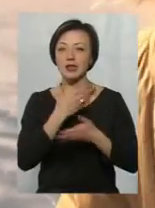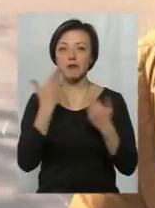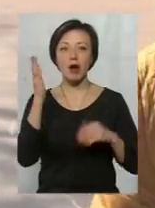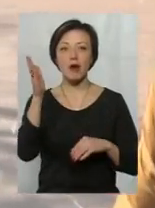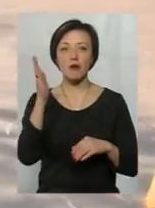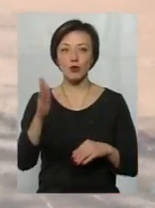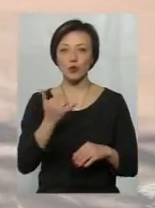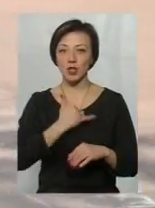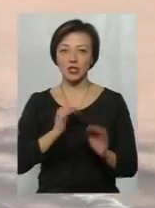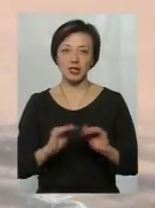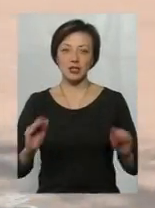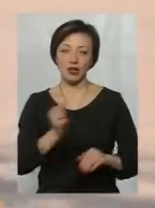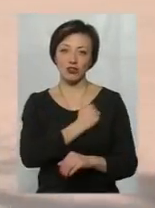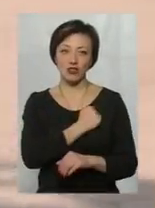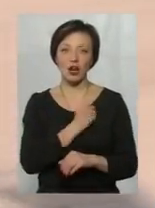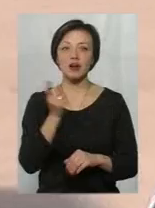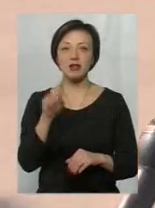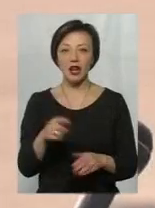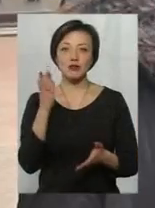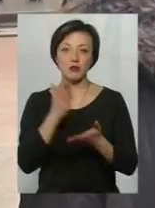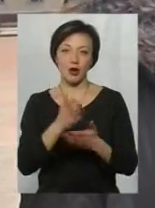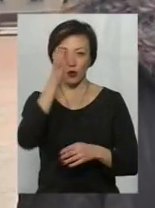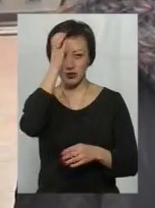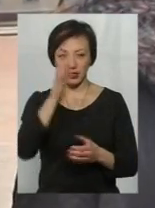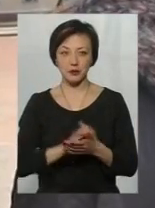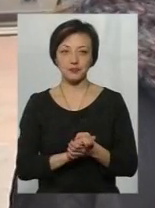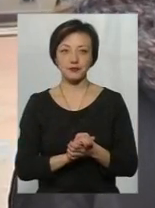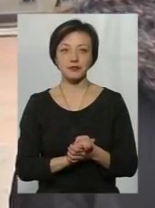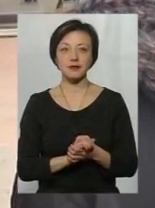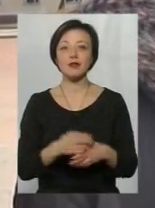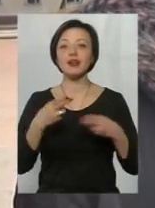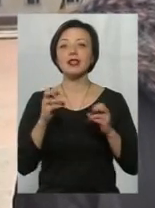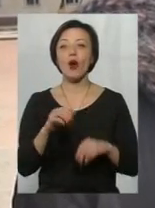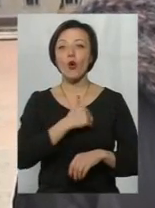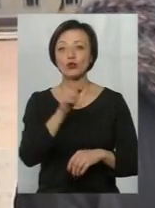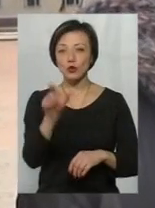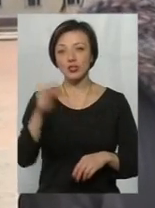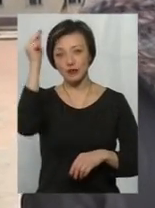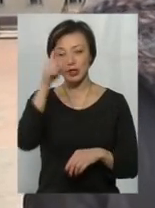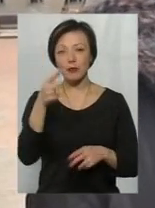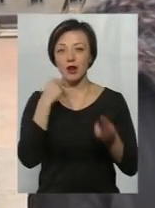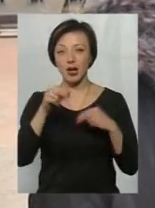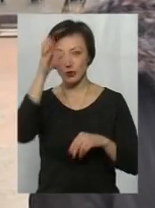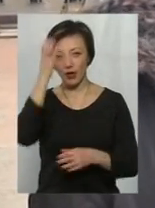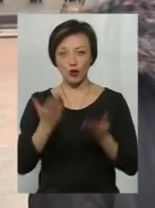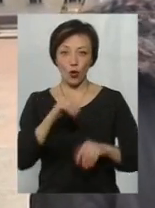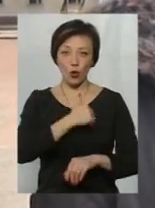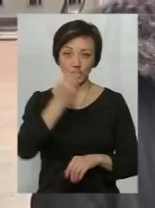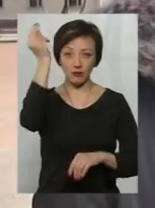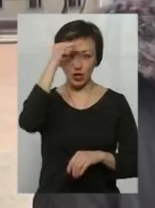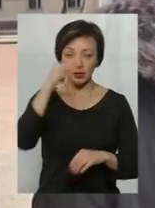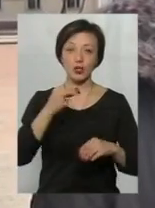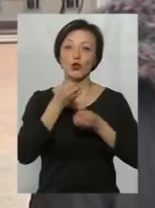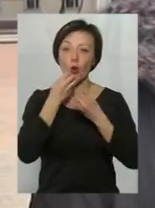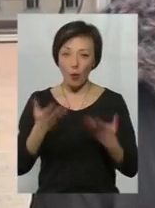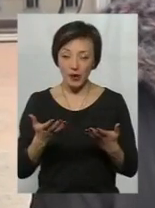майбутнього в наших дітей, на жаль. Даже при освіті. Я думаю, що там, де хоче людина навчитися, там і краща освіта. Якщо вона хоче навчатися